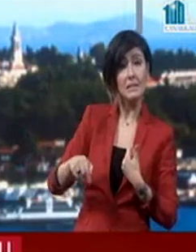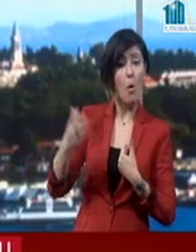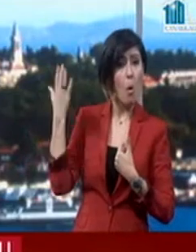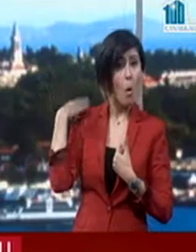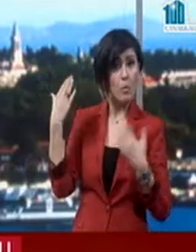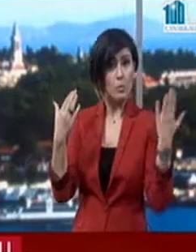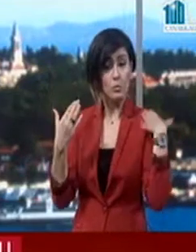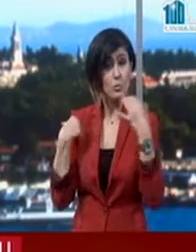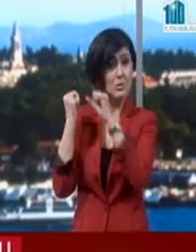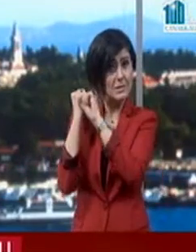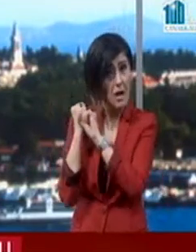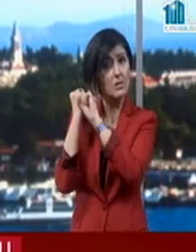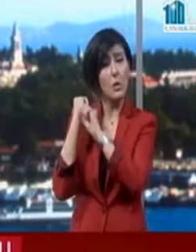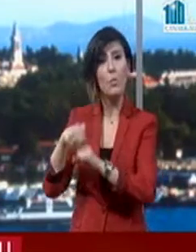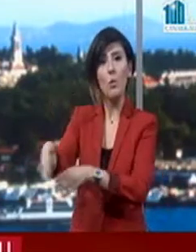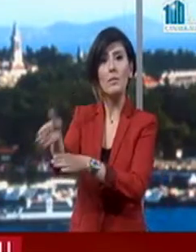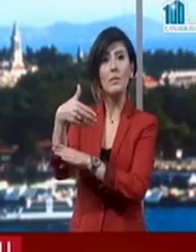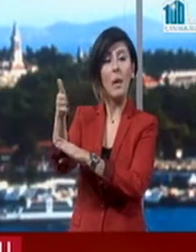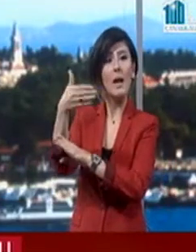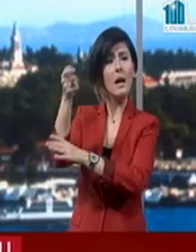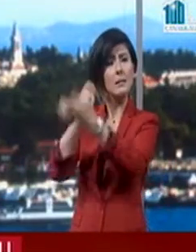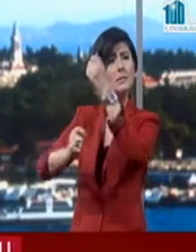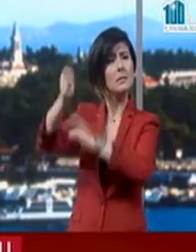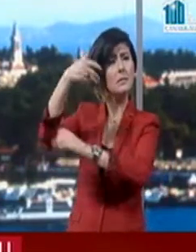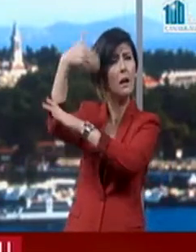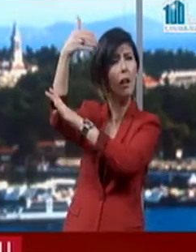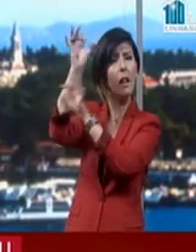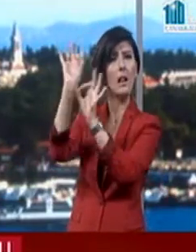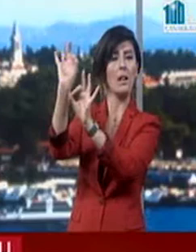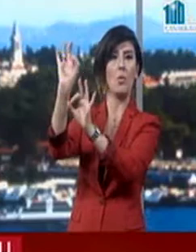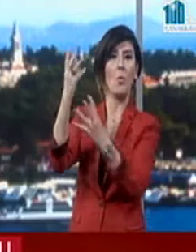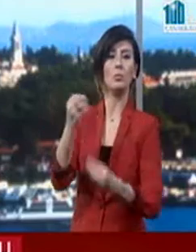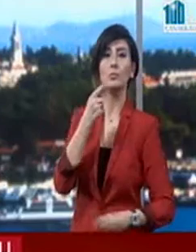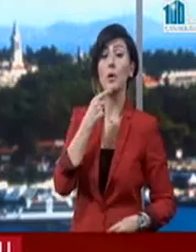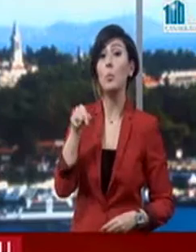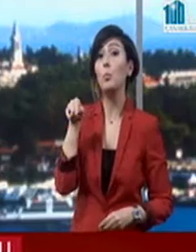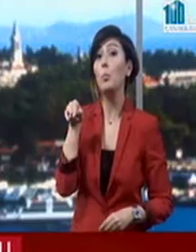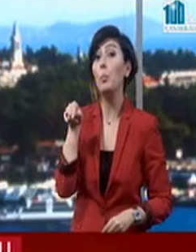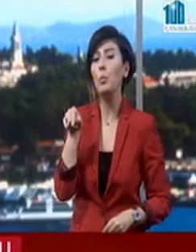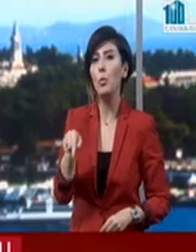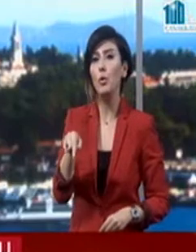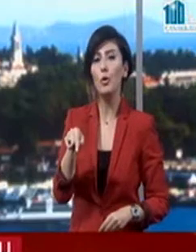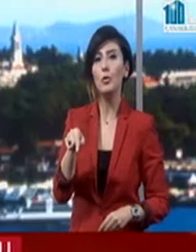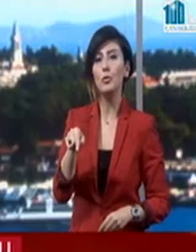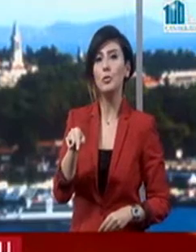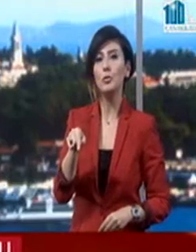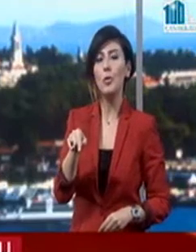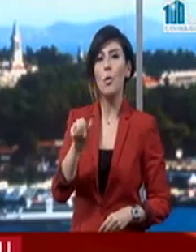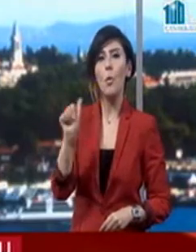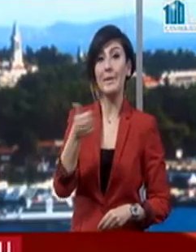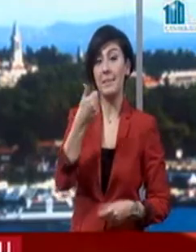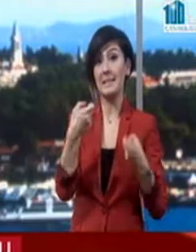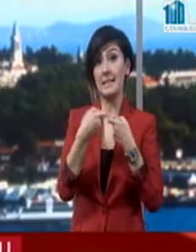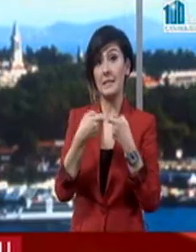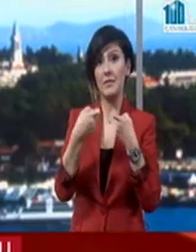Bu aziz bayrak zirvelere taşınacaktır. Bu kutlu savaşın